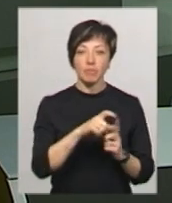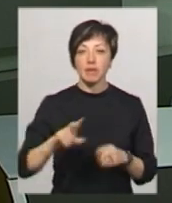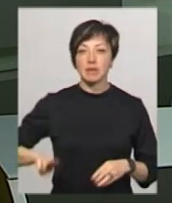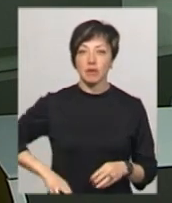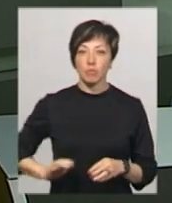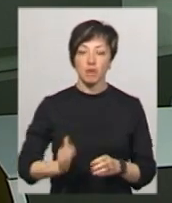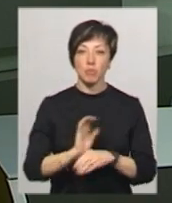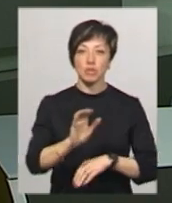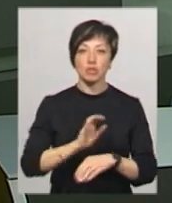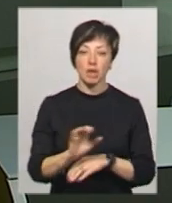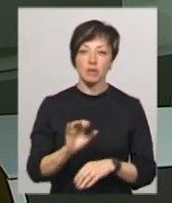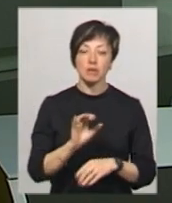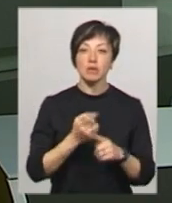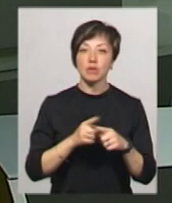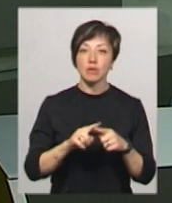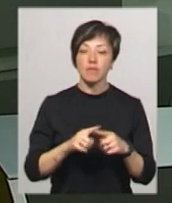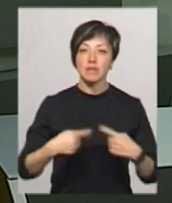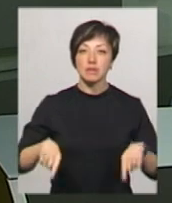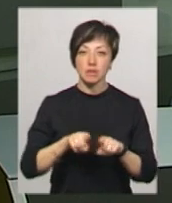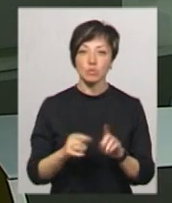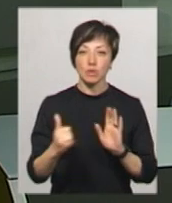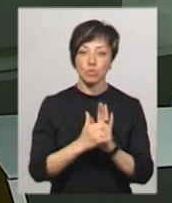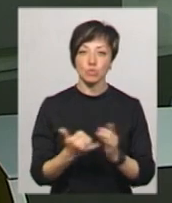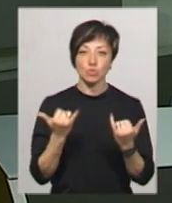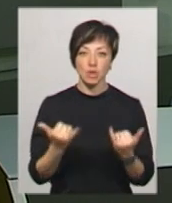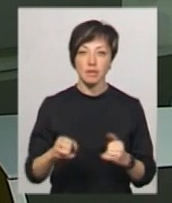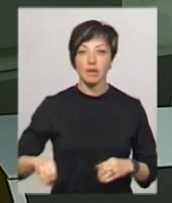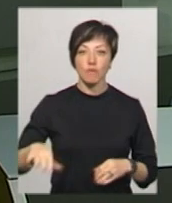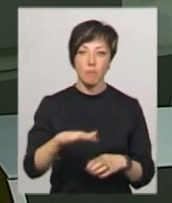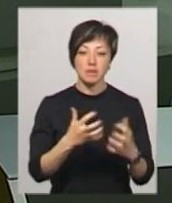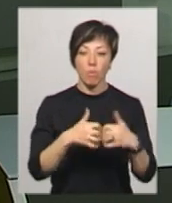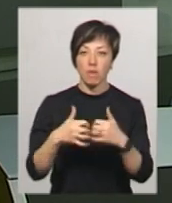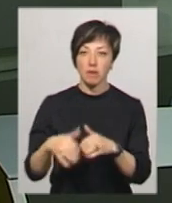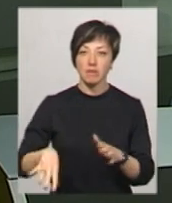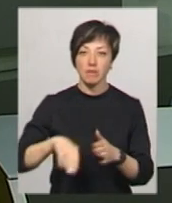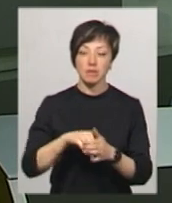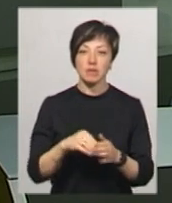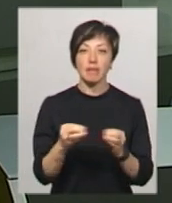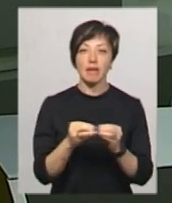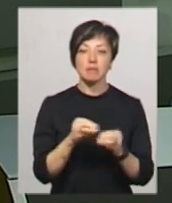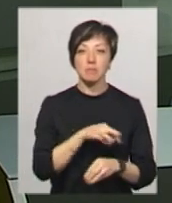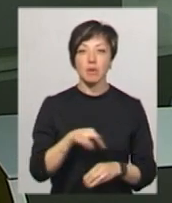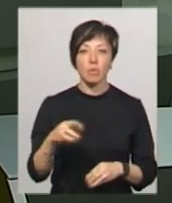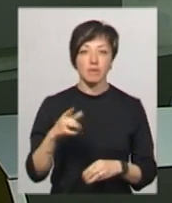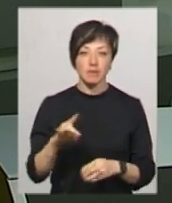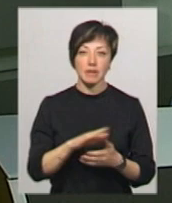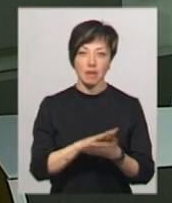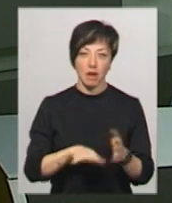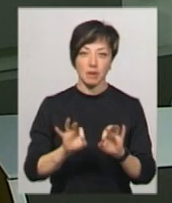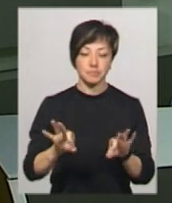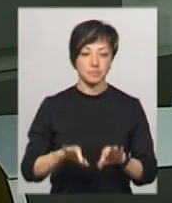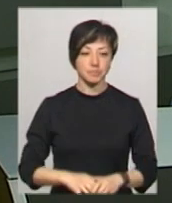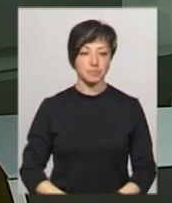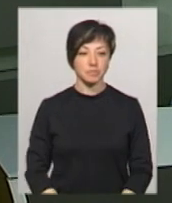компанії-постачальника Ярослава Шатковського, відділенні встановлено сучасне європейське обладнання вартістю понад 10 мільйонів гривень. Далі Тетяна